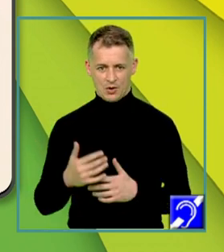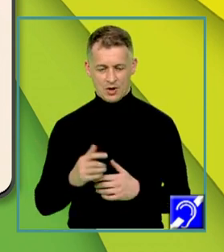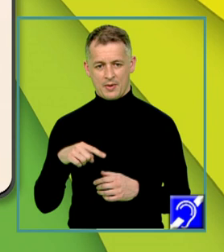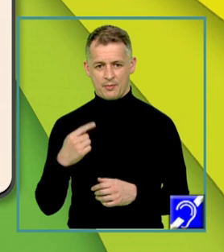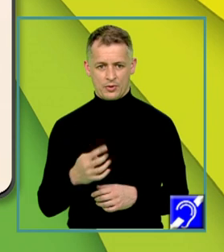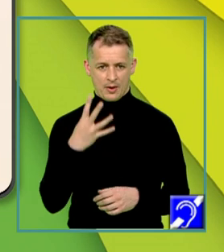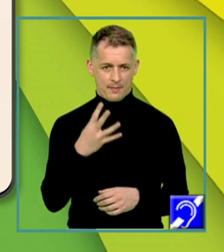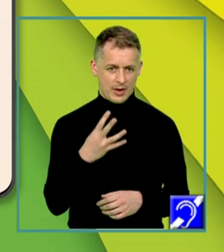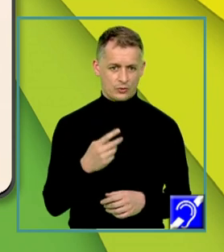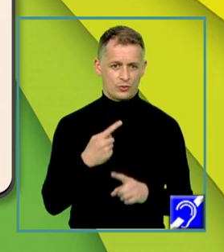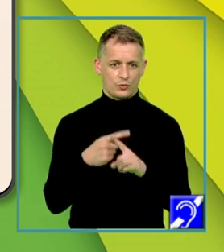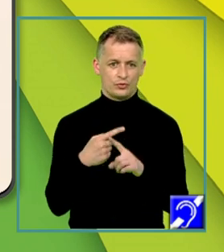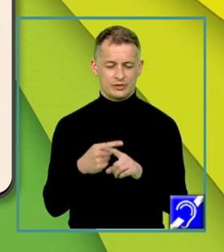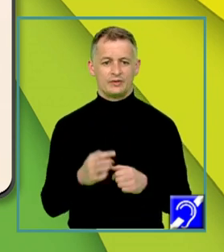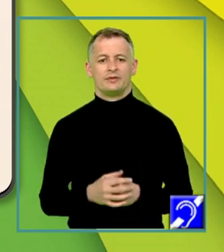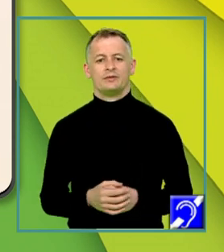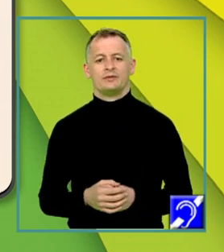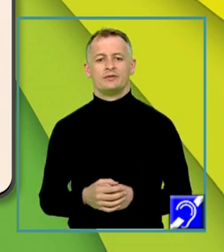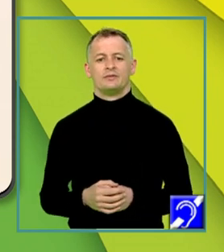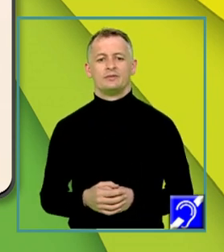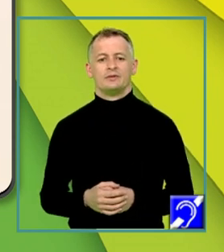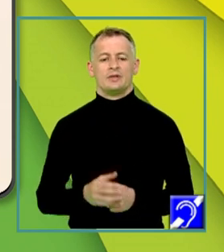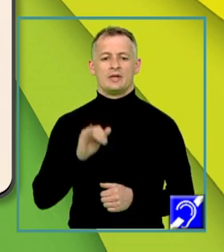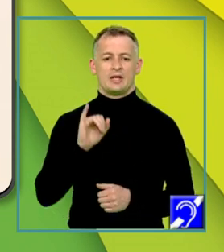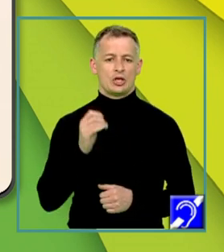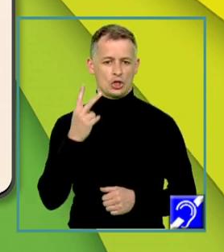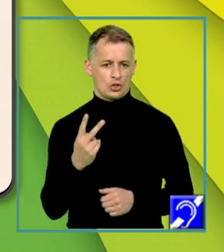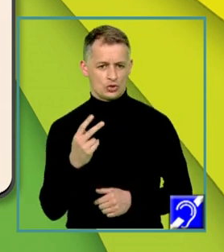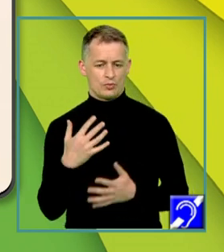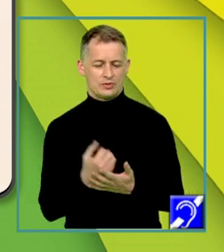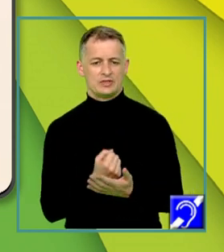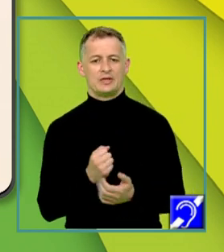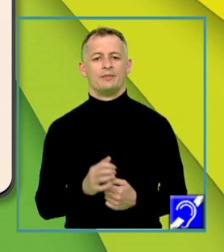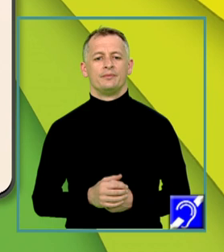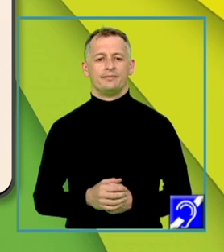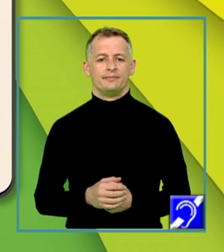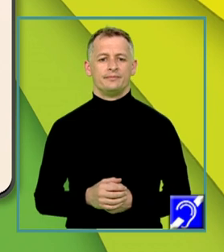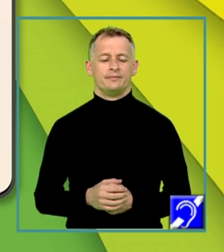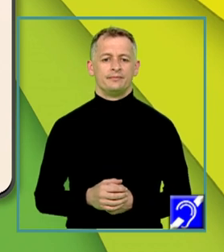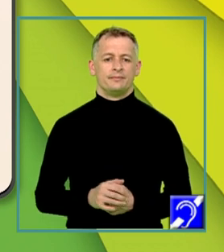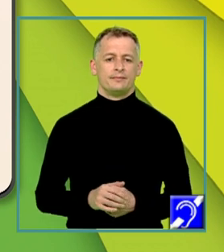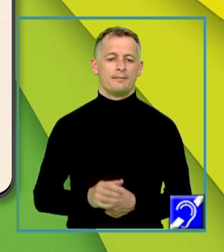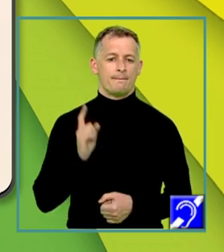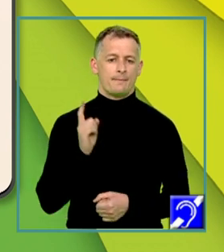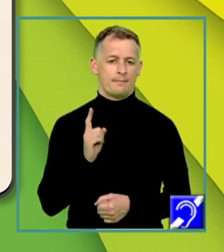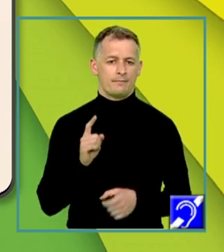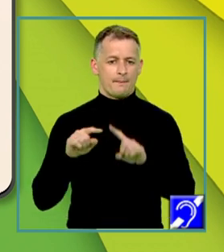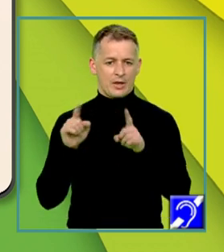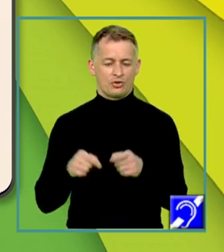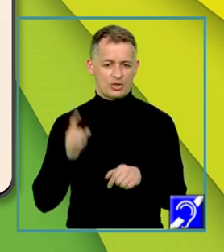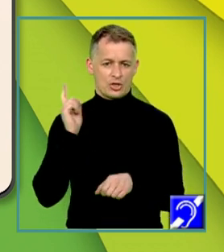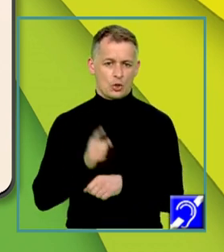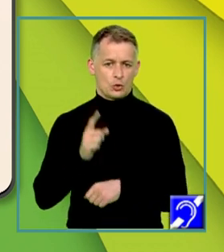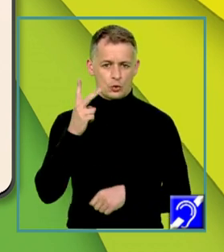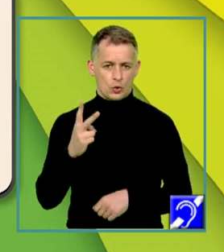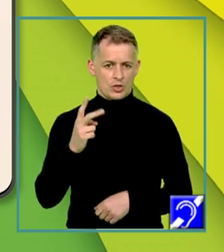4 înmulțit cu matricea I2 și obținem matricea pătratică de ordinul 2, ce are